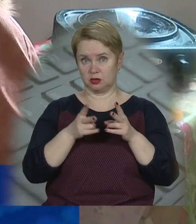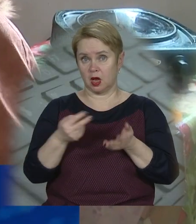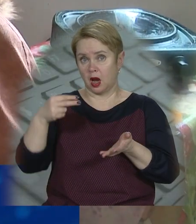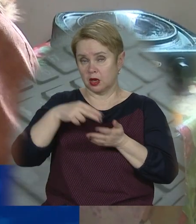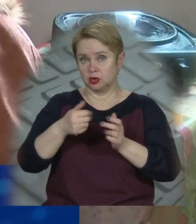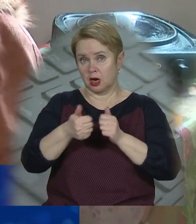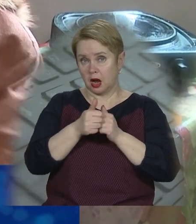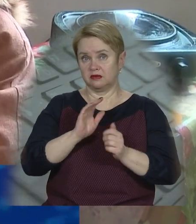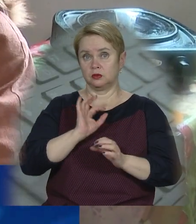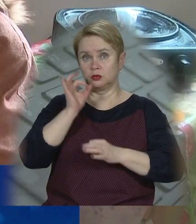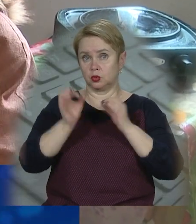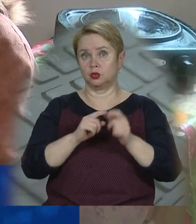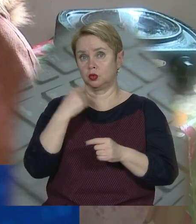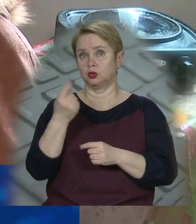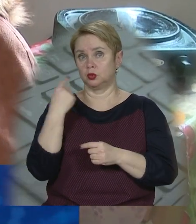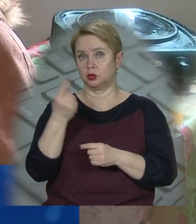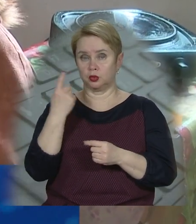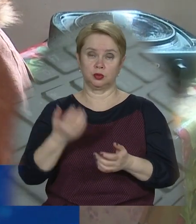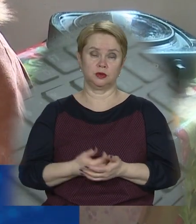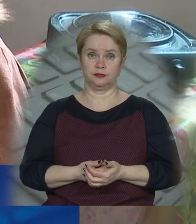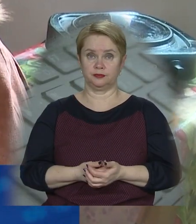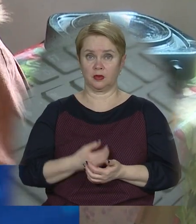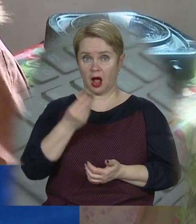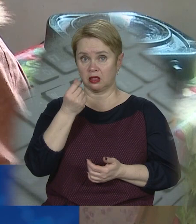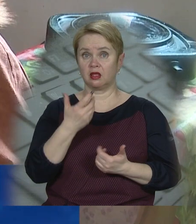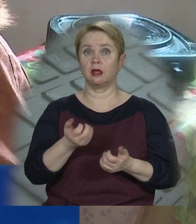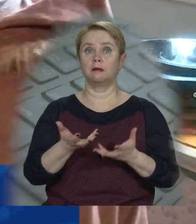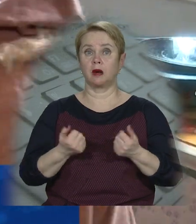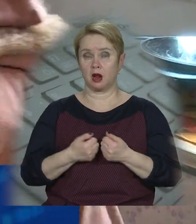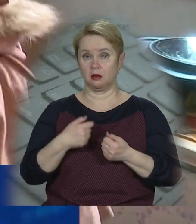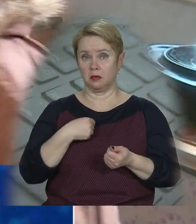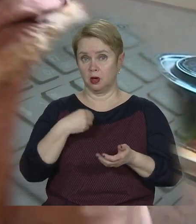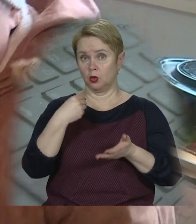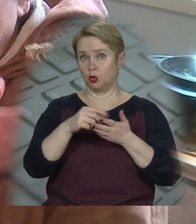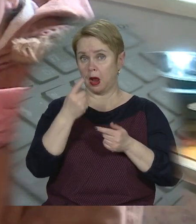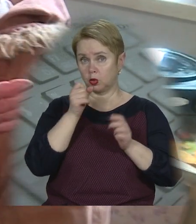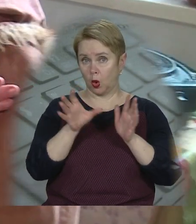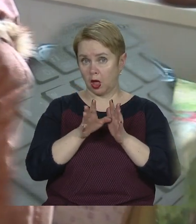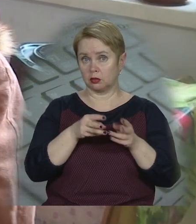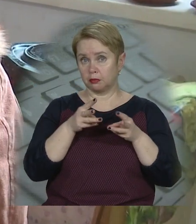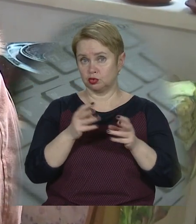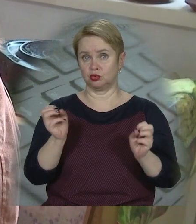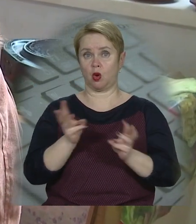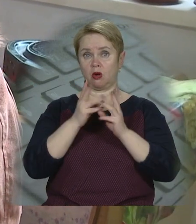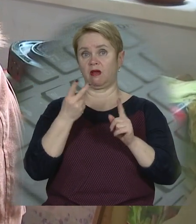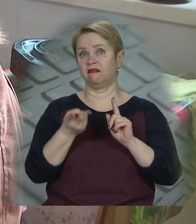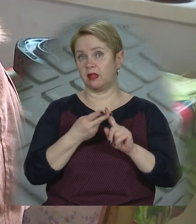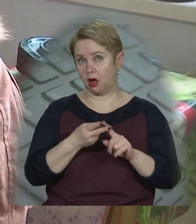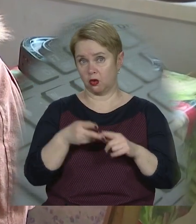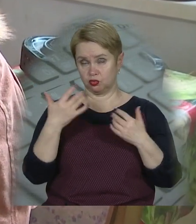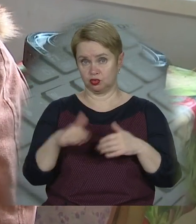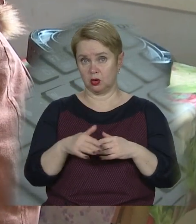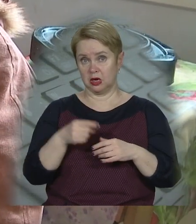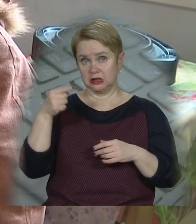Цілий возле пліти. Крутить, крутить і крутить. А гроші йде брати? Ми купили одну електропічку, згоріла. Другу – це